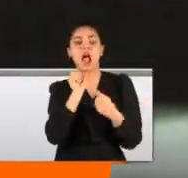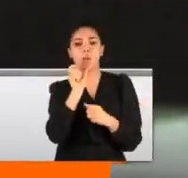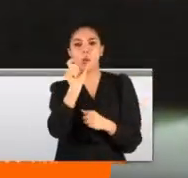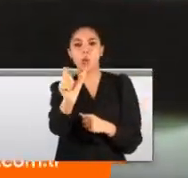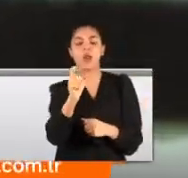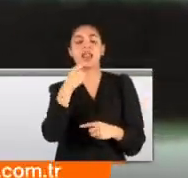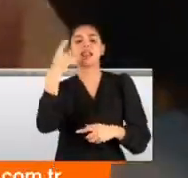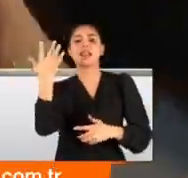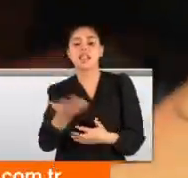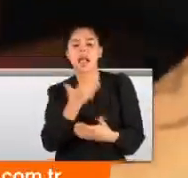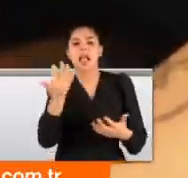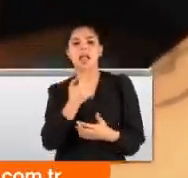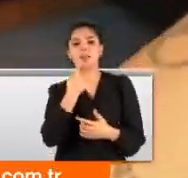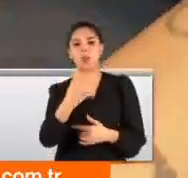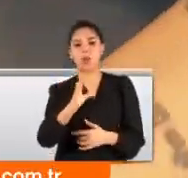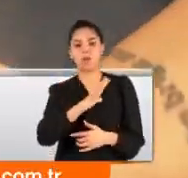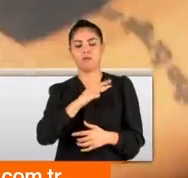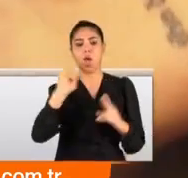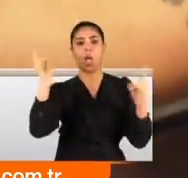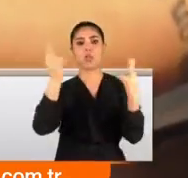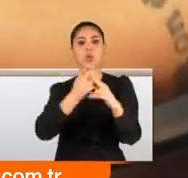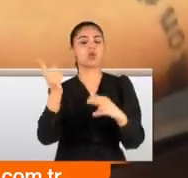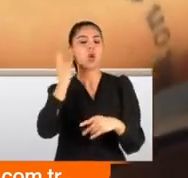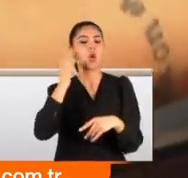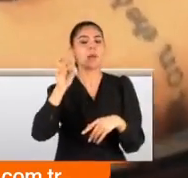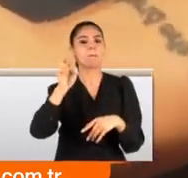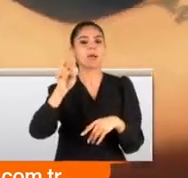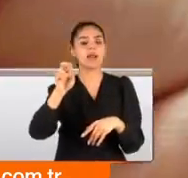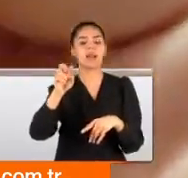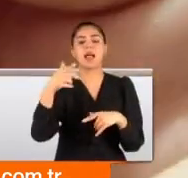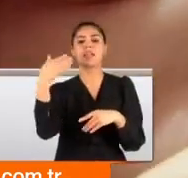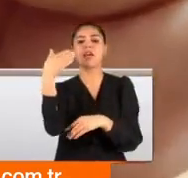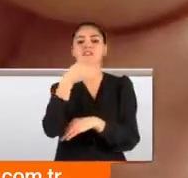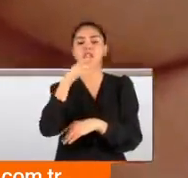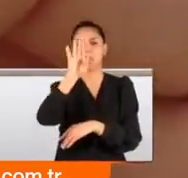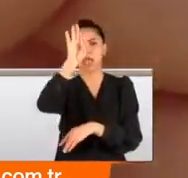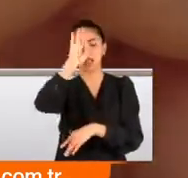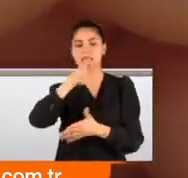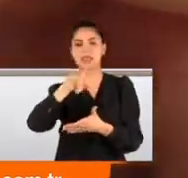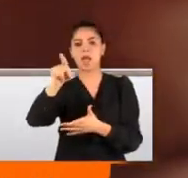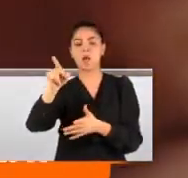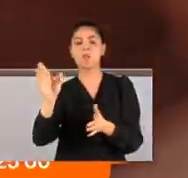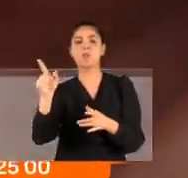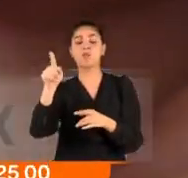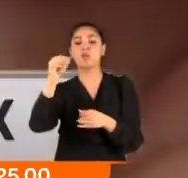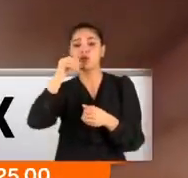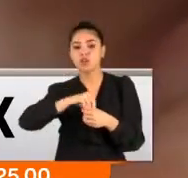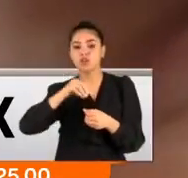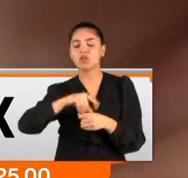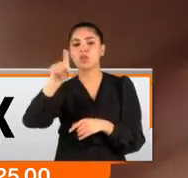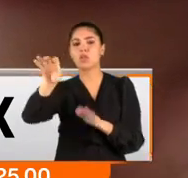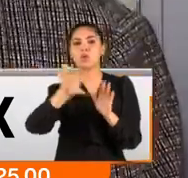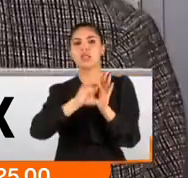yıllardır yapılıyor. Ancak dünyaca ünlü bir pırlanta firmasının İstanbul Şubesi'nde sertifika vurgunu yapıldığı iddiası